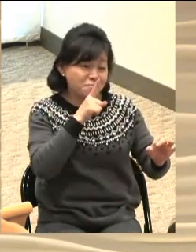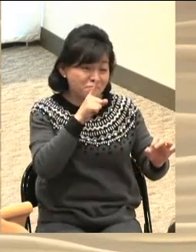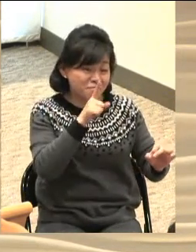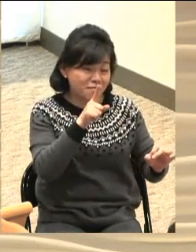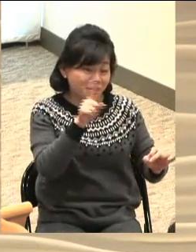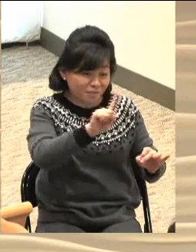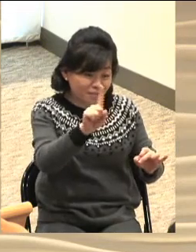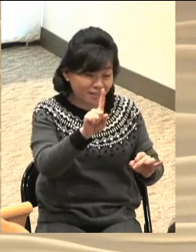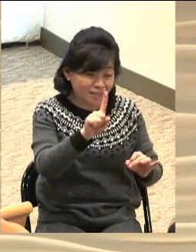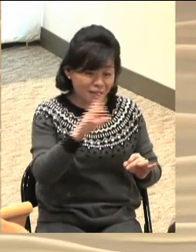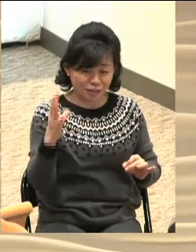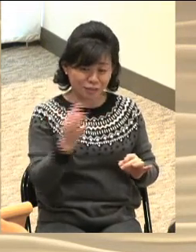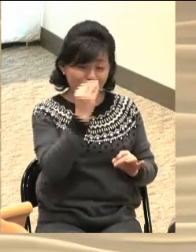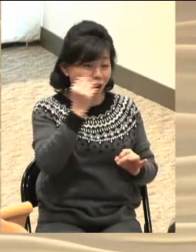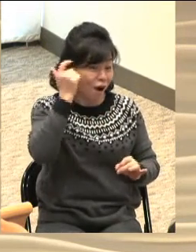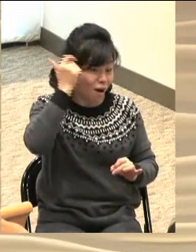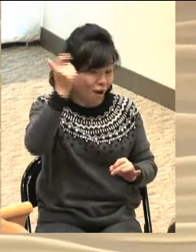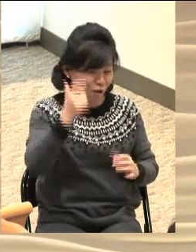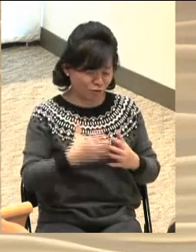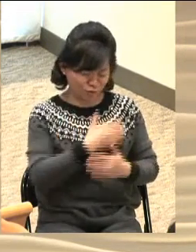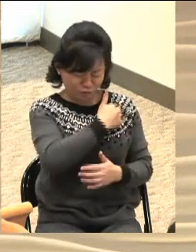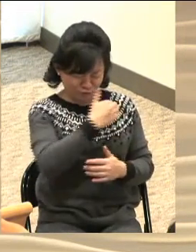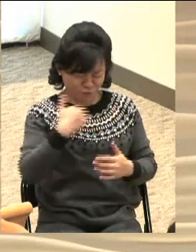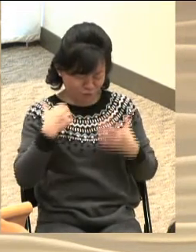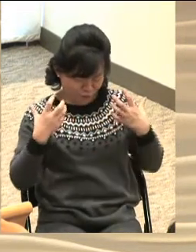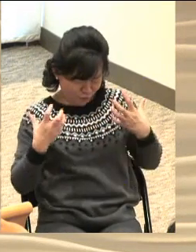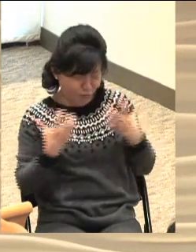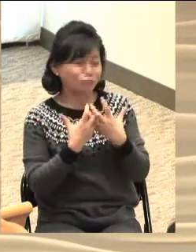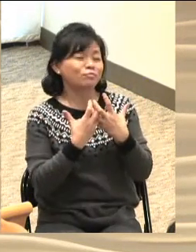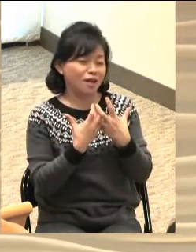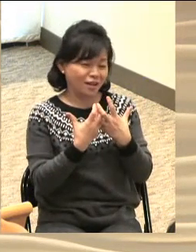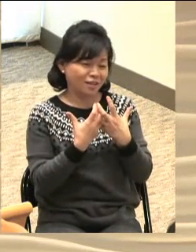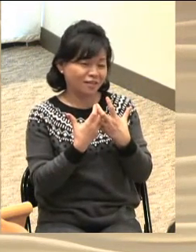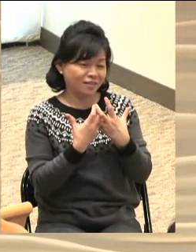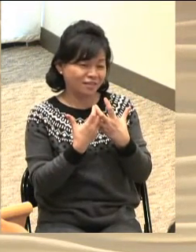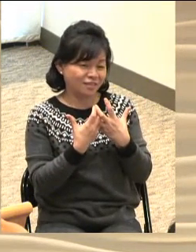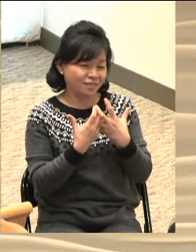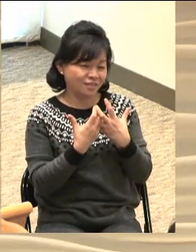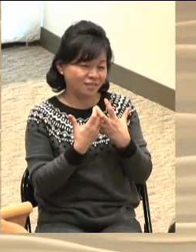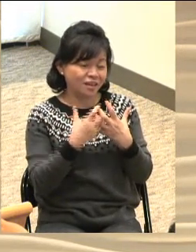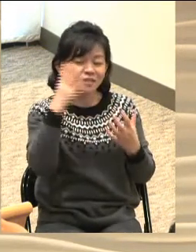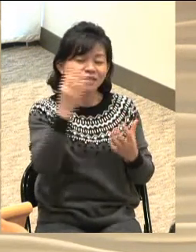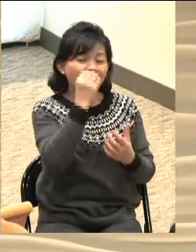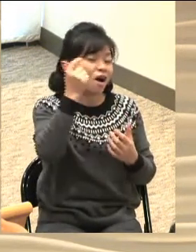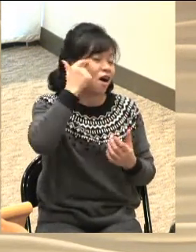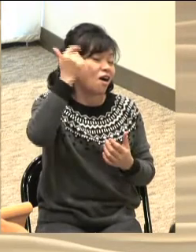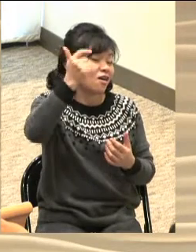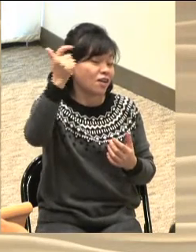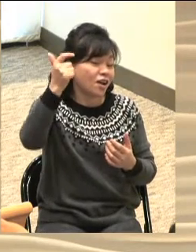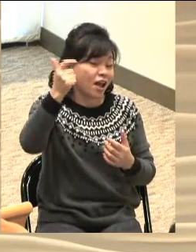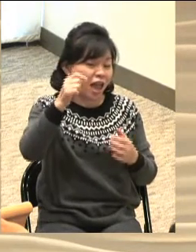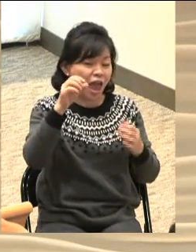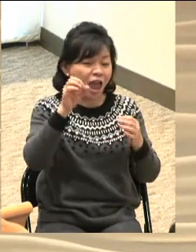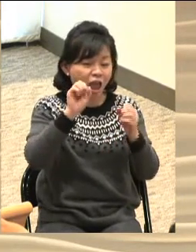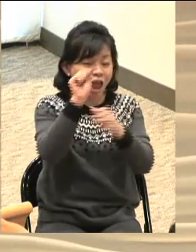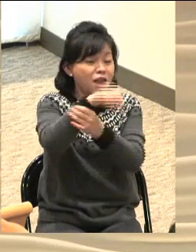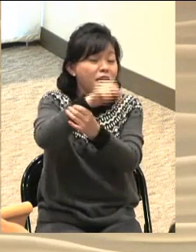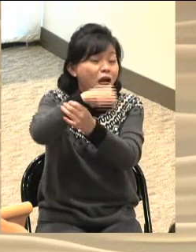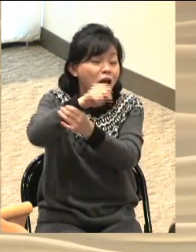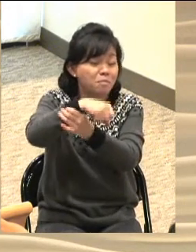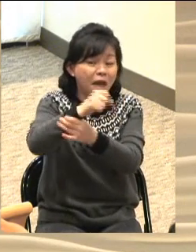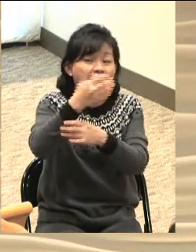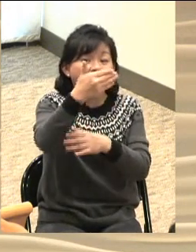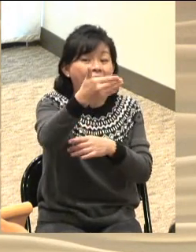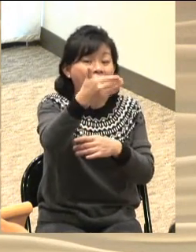근원은 성령의 충만함입니다 성령의 아홉 가지 열매 갈라디아스 5장 22절 23절에